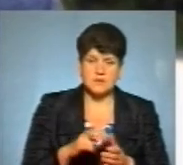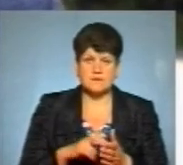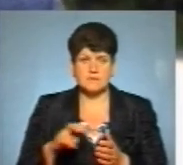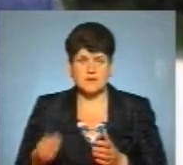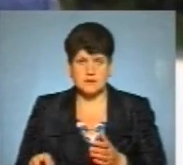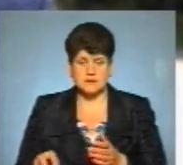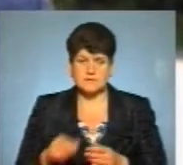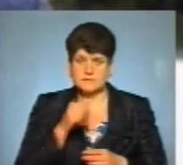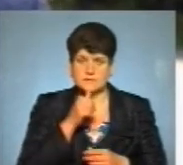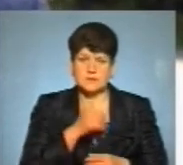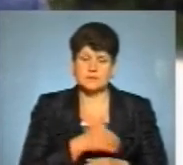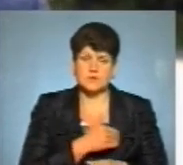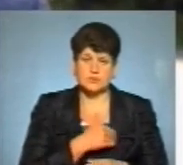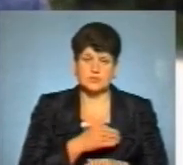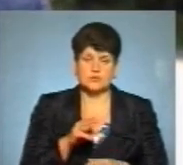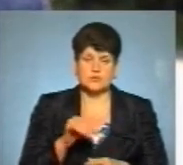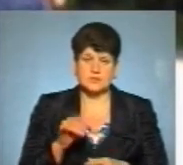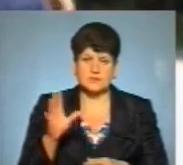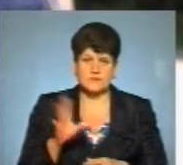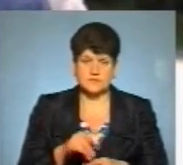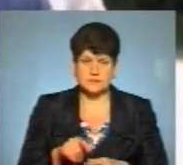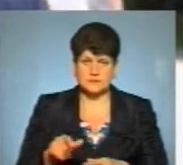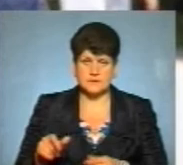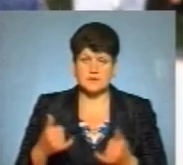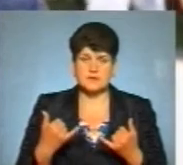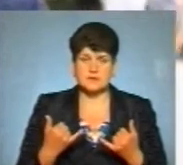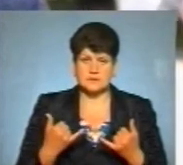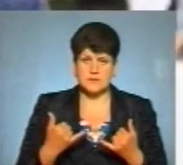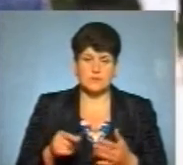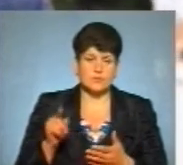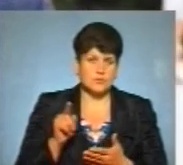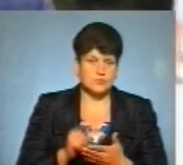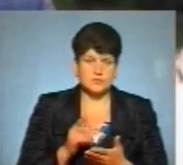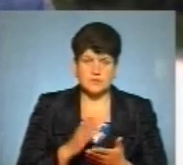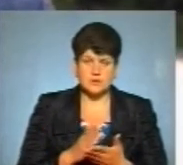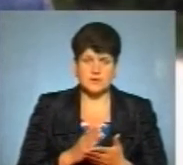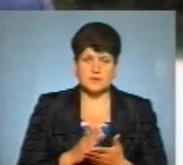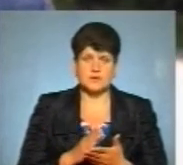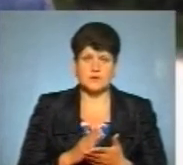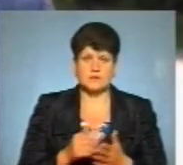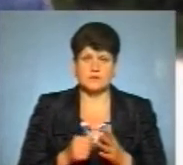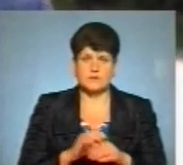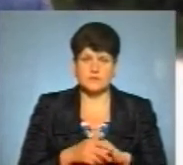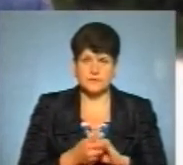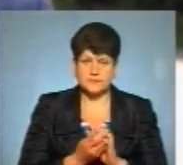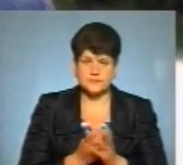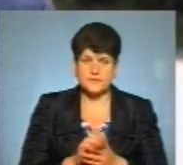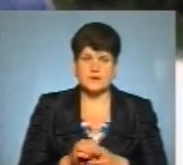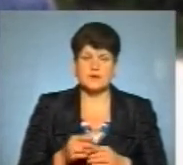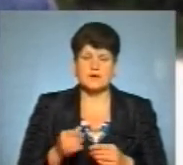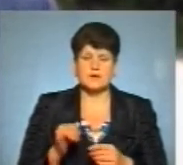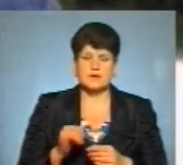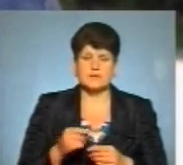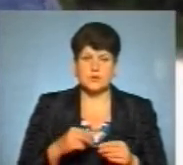вимірювати температуру тіла усіх покупців. Відтепер обов'язковою є дезінфекція рук на вході у магазини і